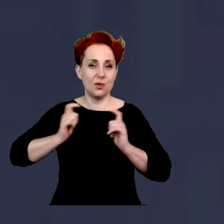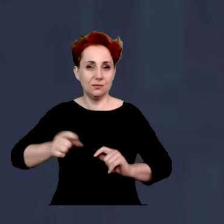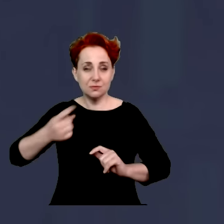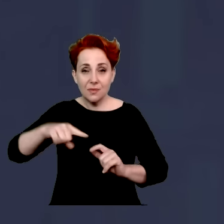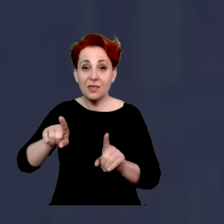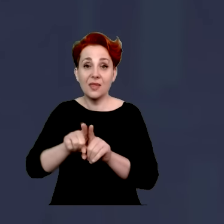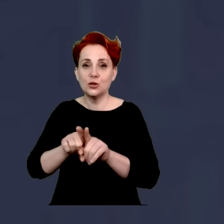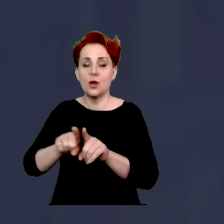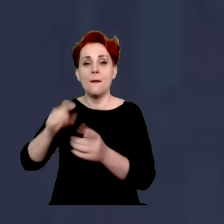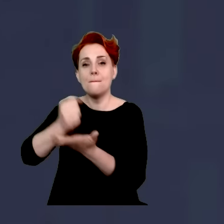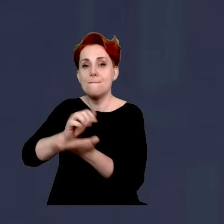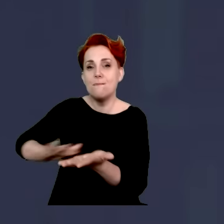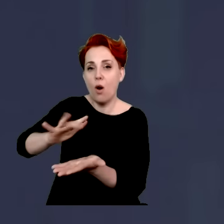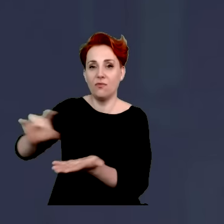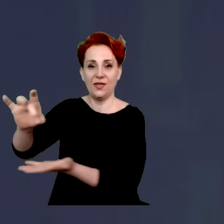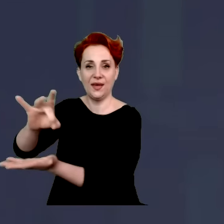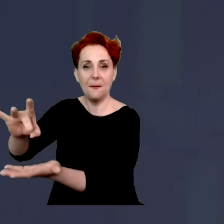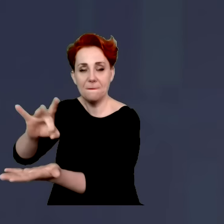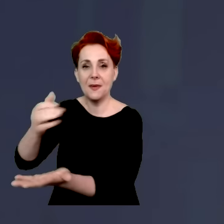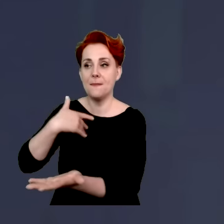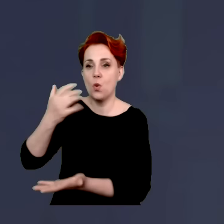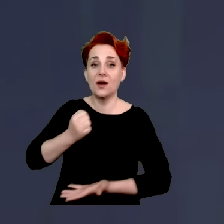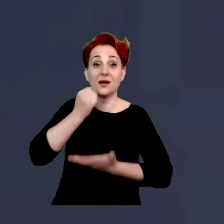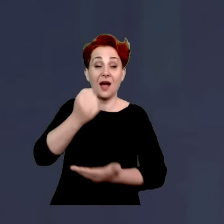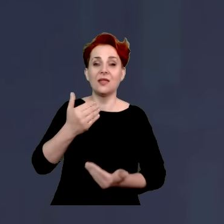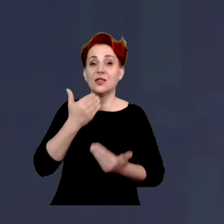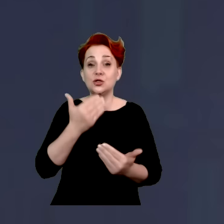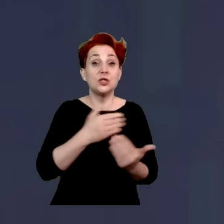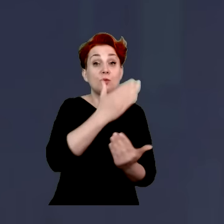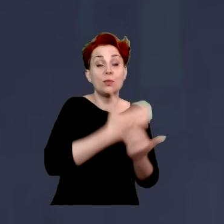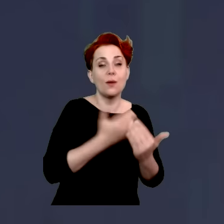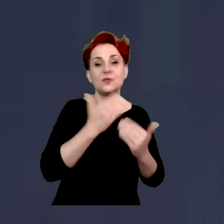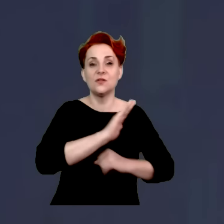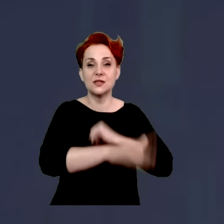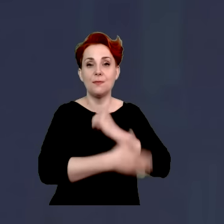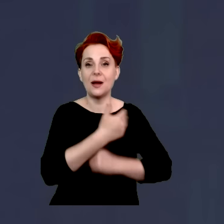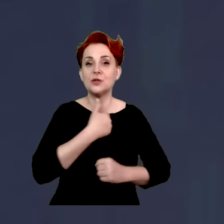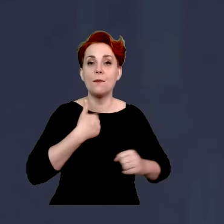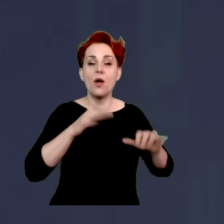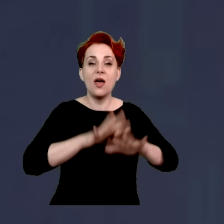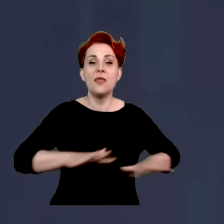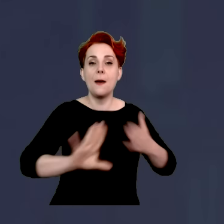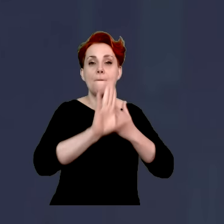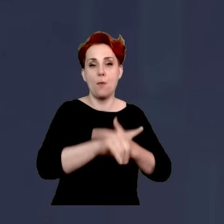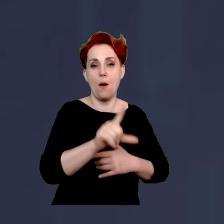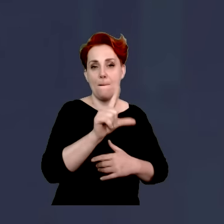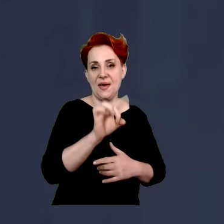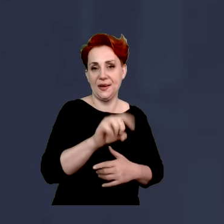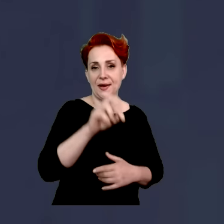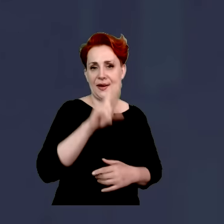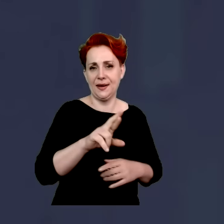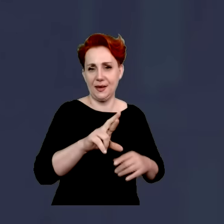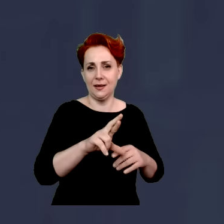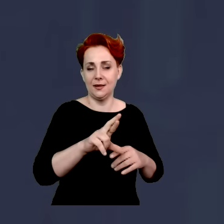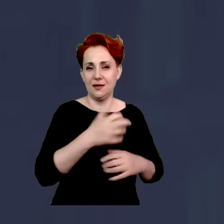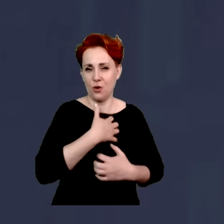tę Polskę powiatową, Polskę gminną. Były granty w ramach, czy programy w ramach wspierania Polski tych terenów popegeerowskich. I to wszystko dzisiaj nagle